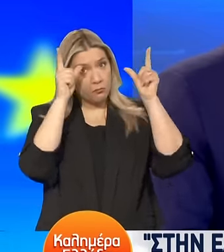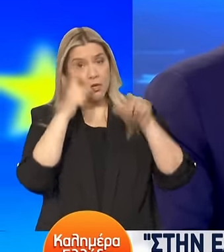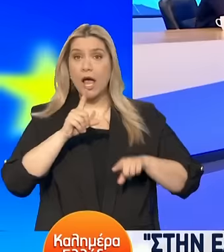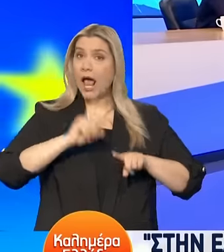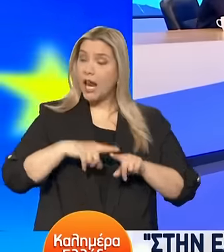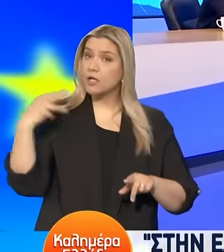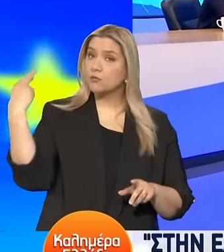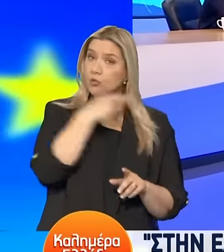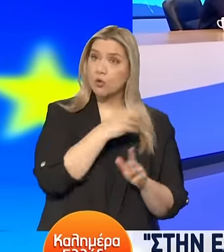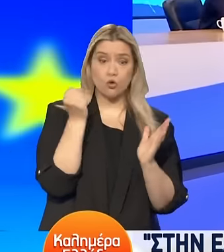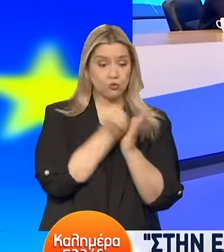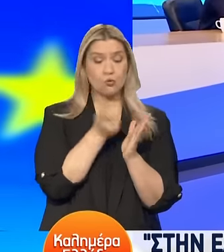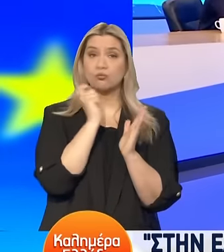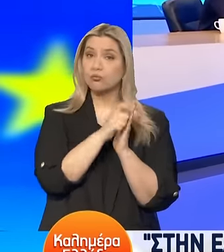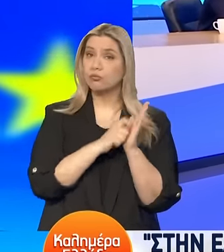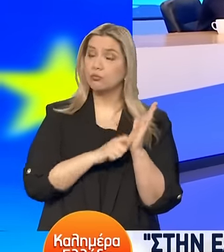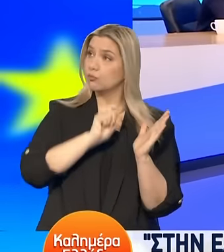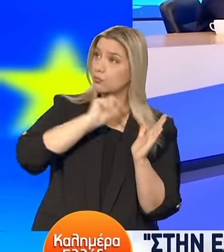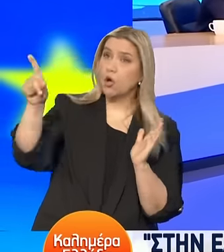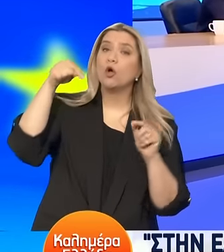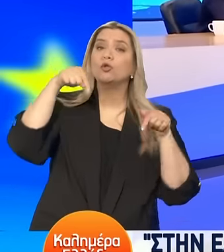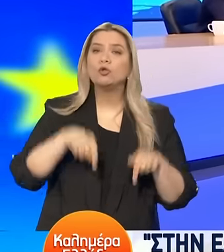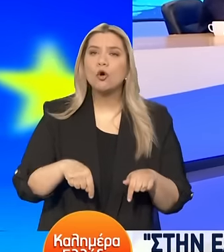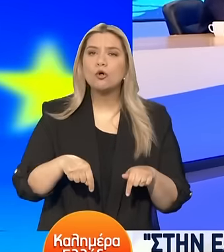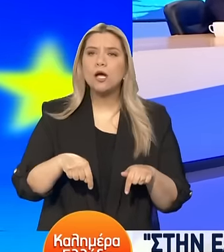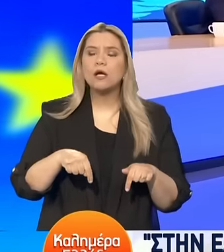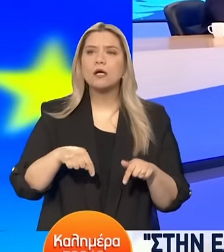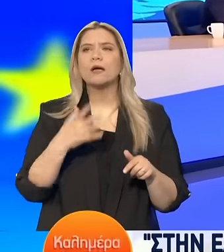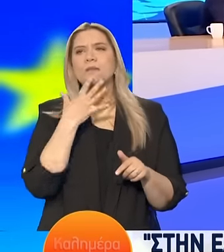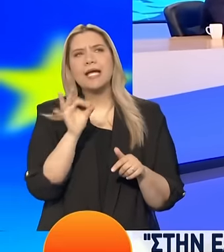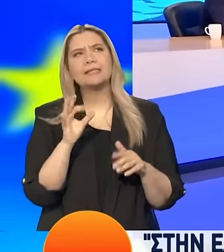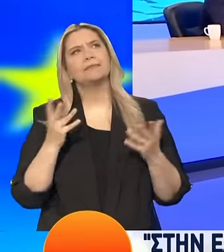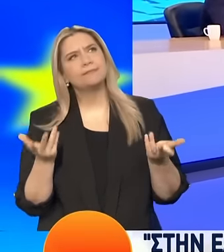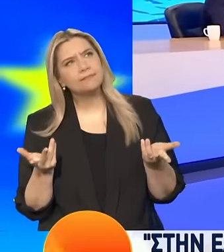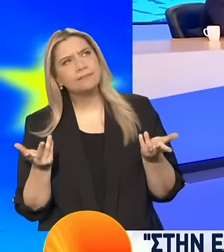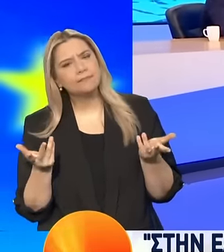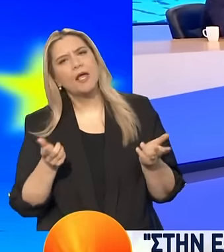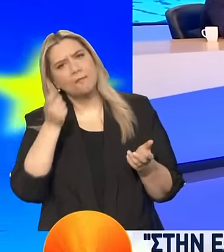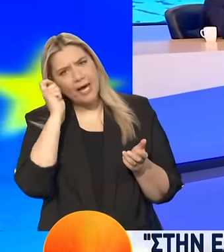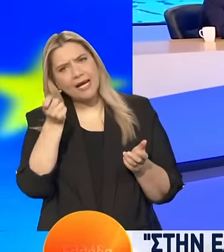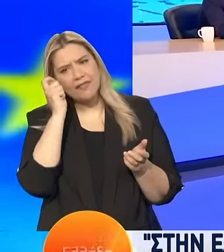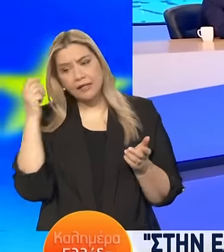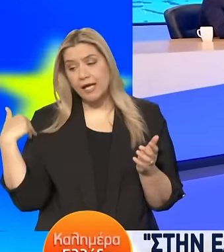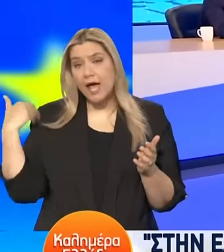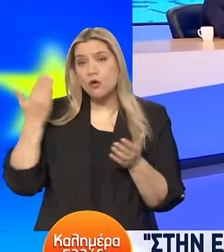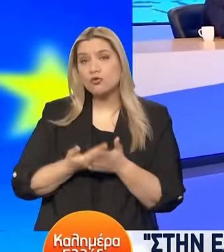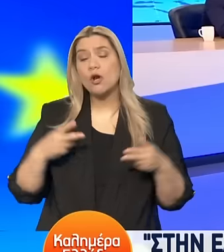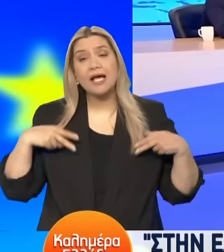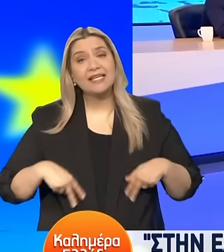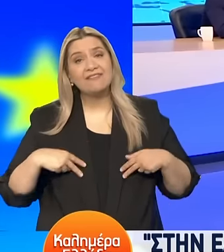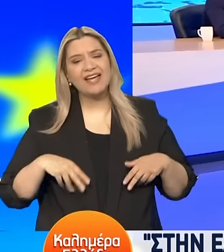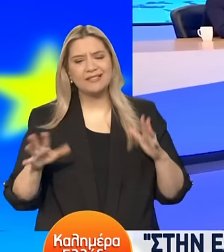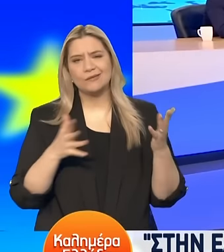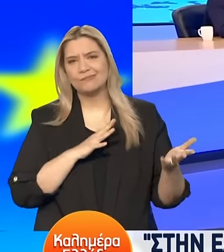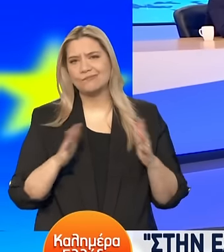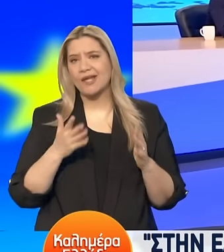Πρωθυπουργός να στέλνει αυτή την επιστολή τώρα, ίσως να κάνει και μια παραδοχή ότι ως κυβέρνηση μέχρι τώρα στην ακρίβεια δεν τα πήγαμε καλέ. Η